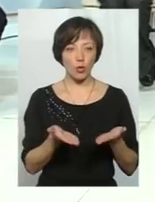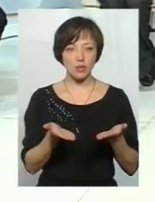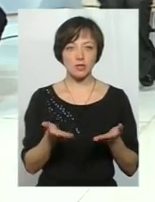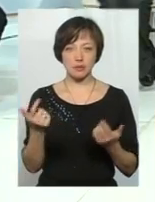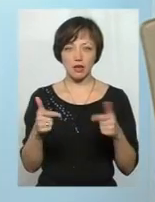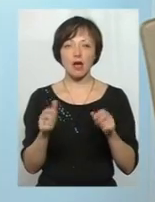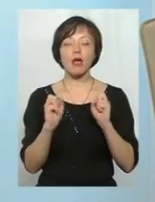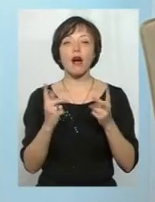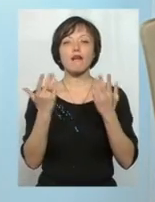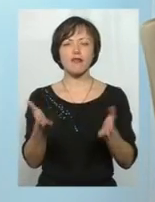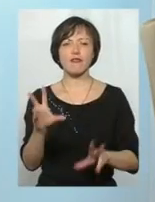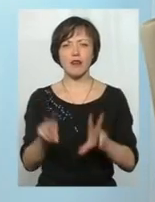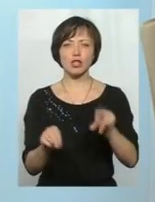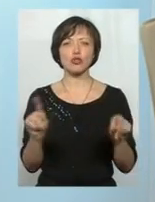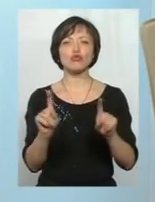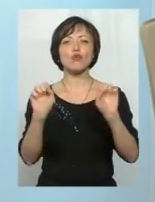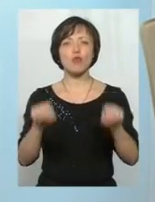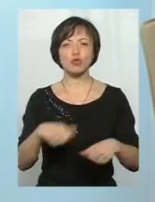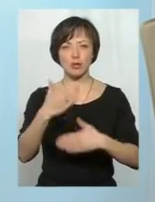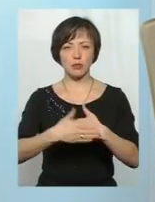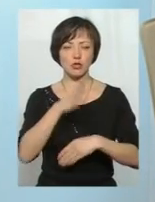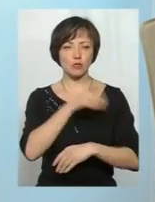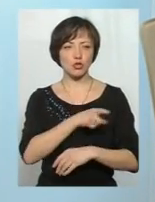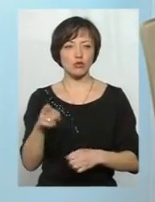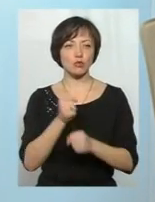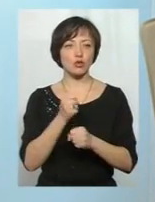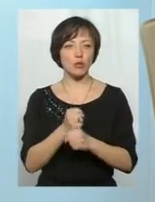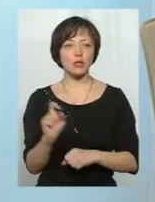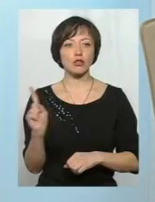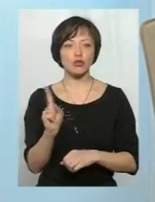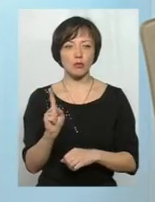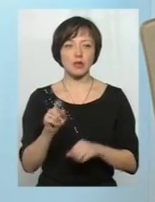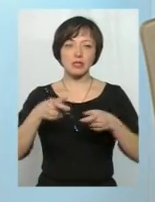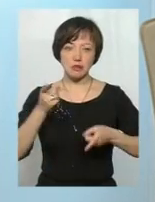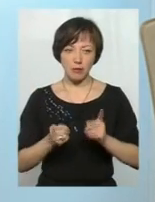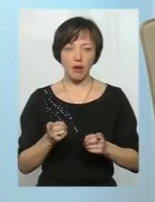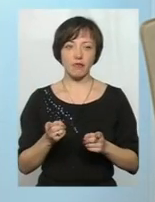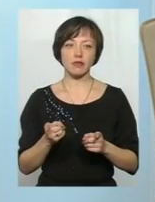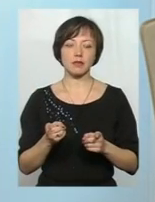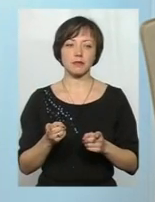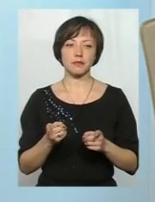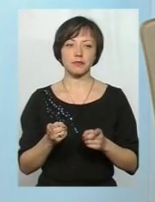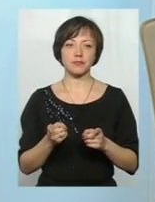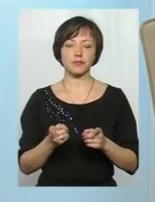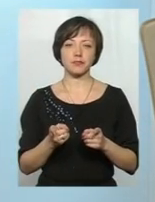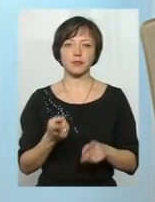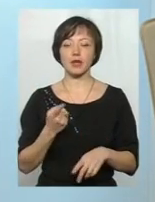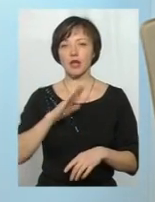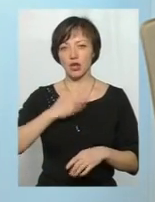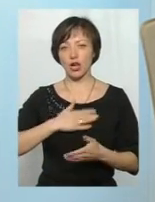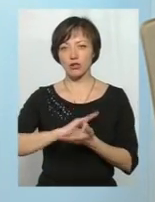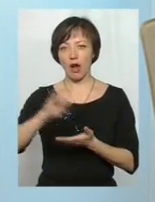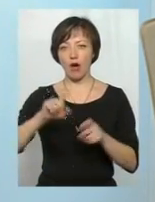ви вважаєте, що можна найближчим часом зробити, щоб справді о той наш